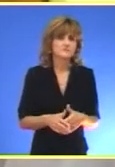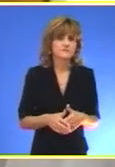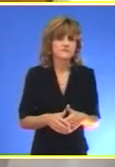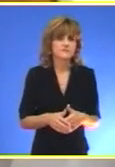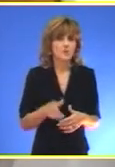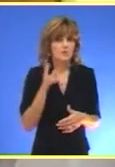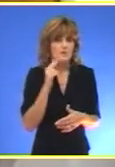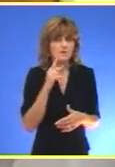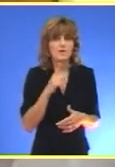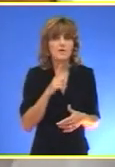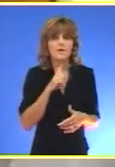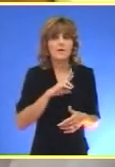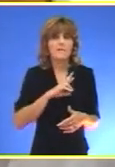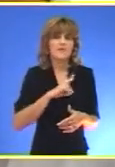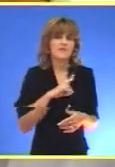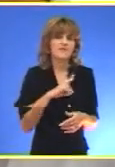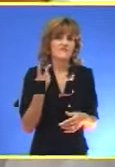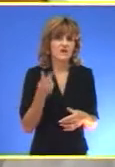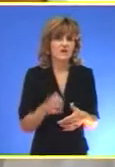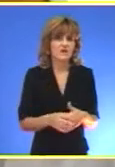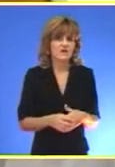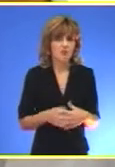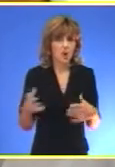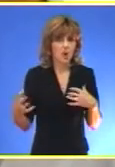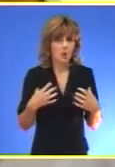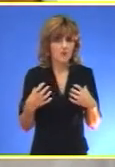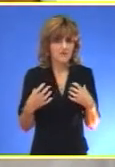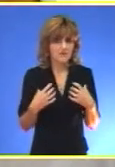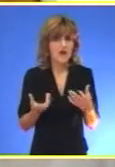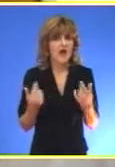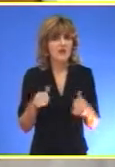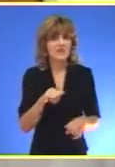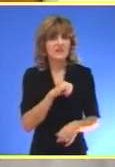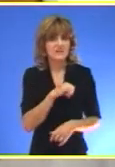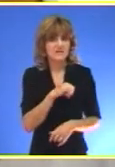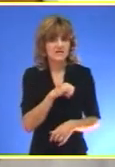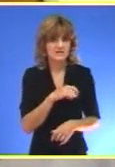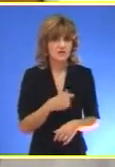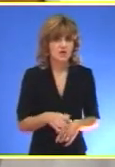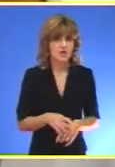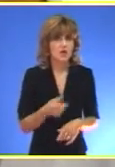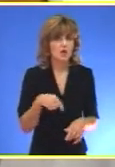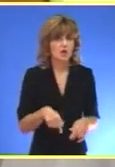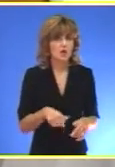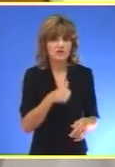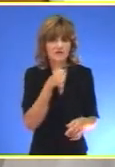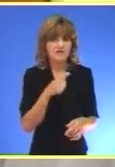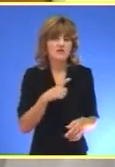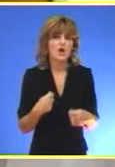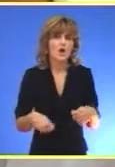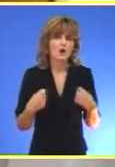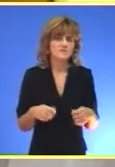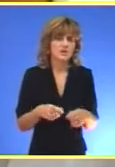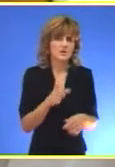Komad Sa dva Tako tako gažem Glupca Ali interesantno je Da je Jožef igra sa Gospodinom